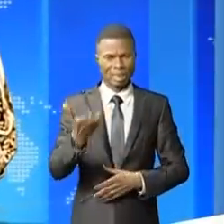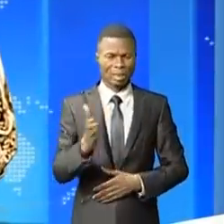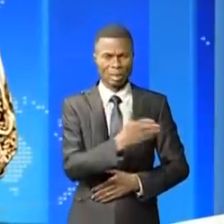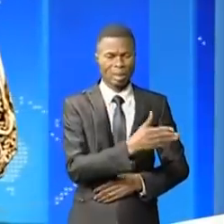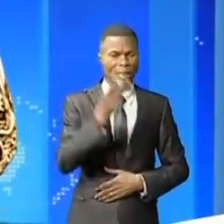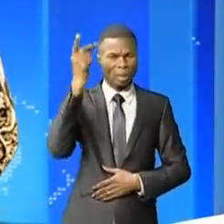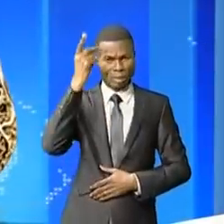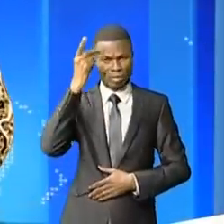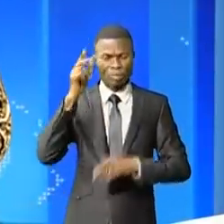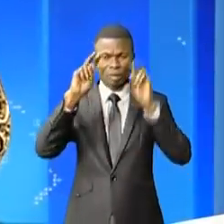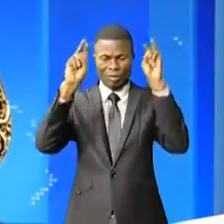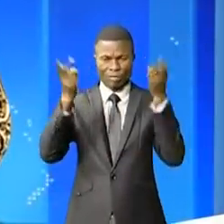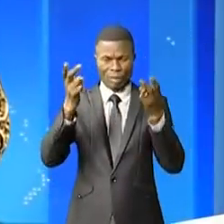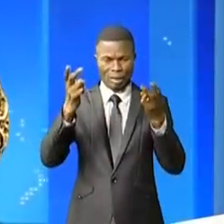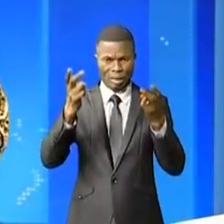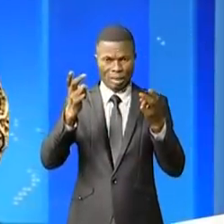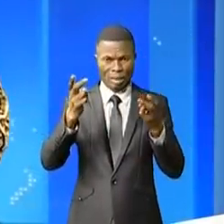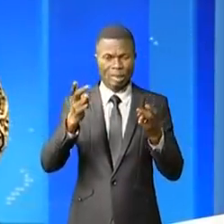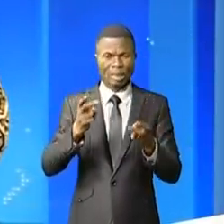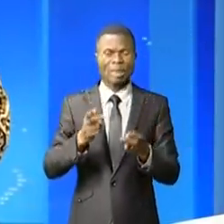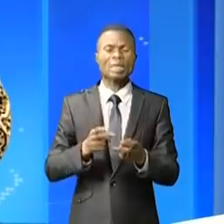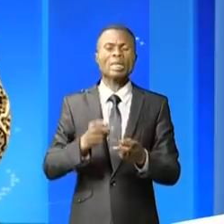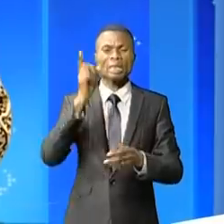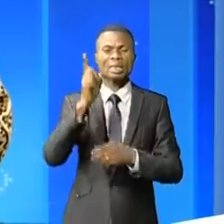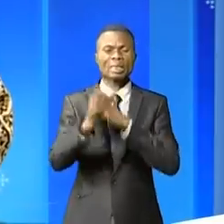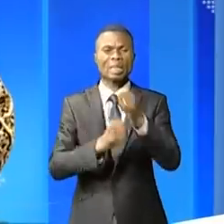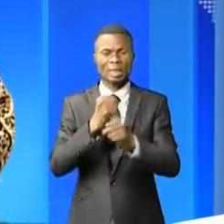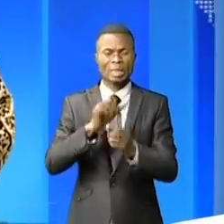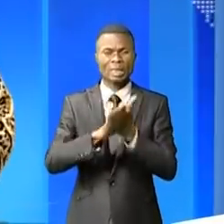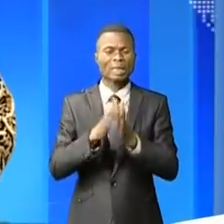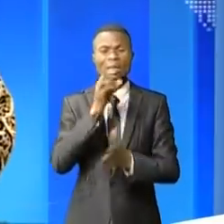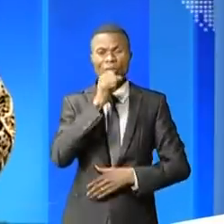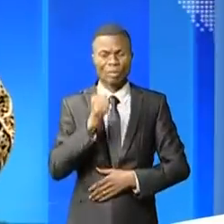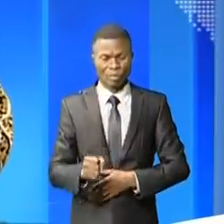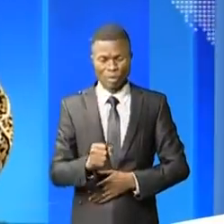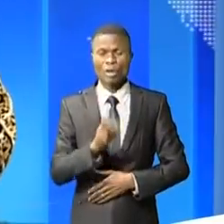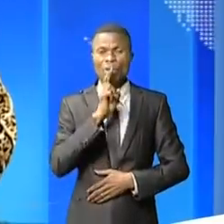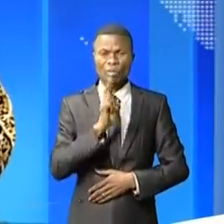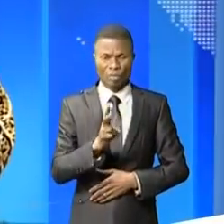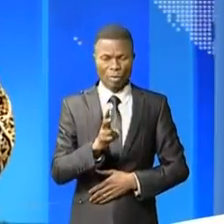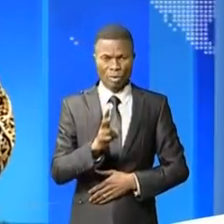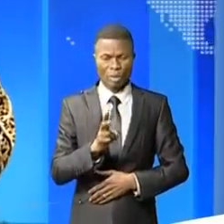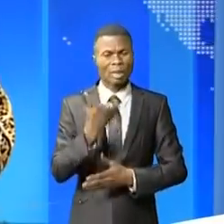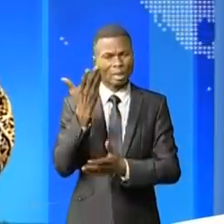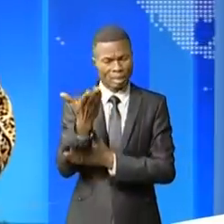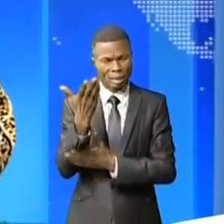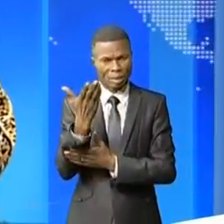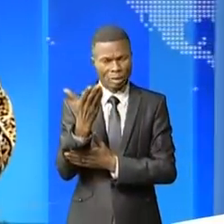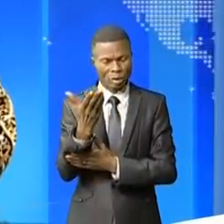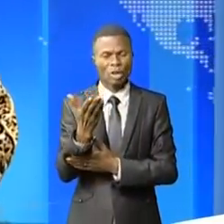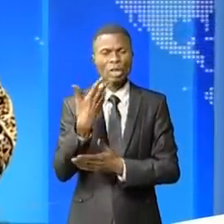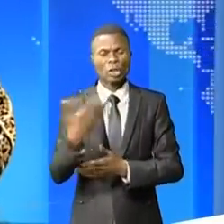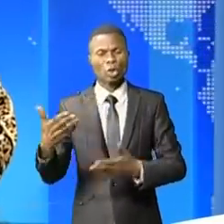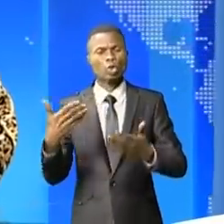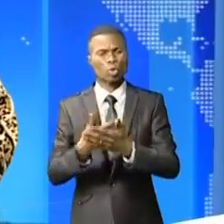Kinshasa une ville centenaire est devenue vieille il faut le dire comme ça elle nécessite une rénovation.